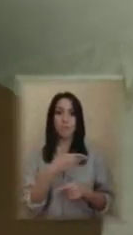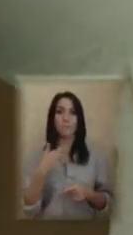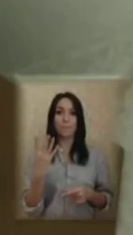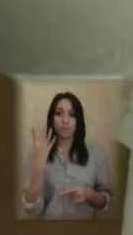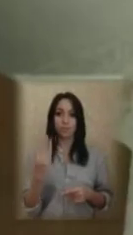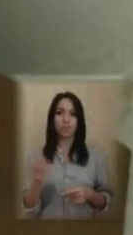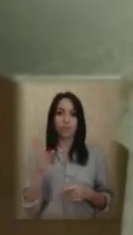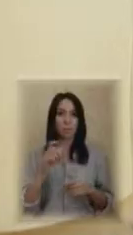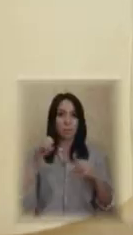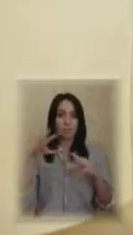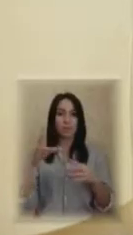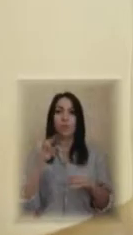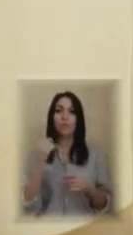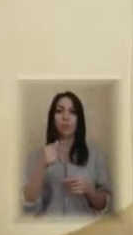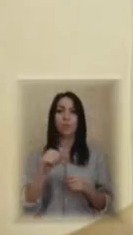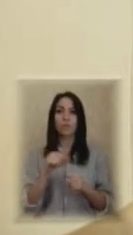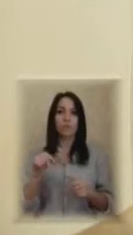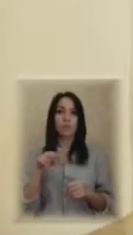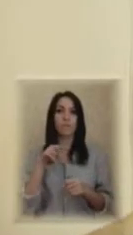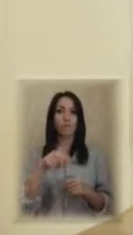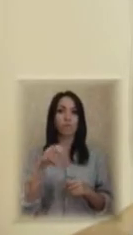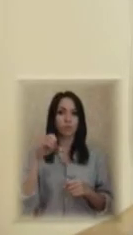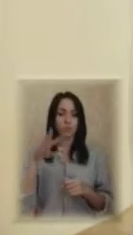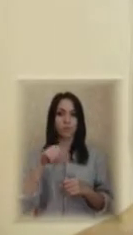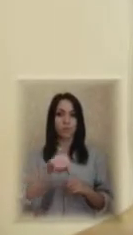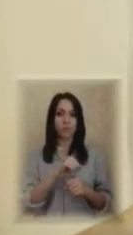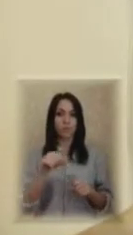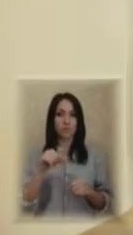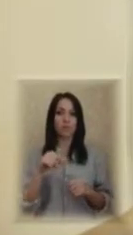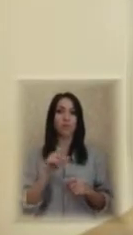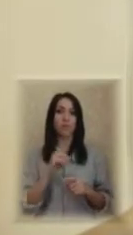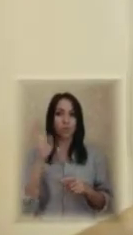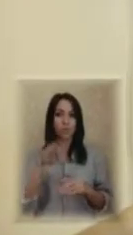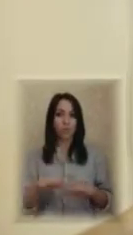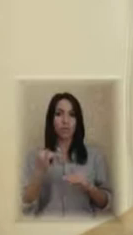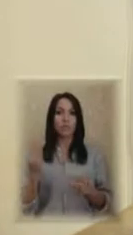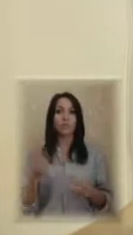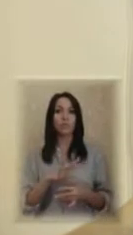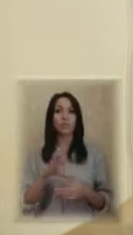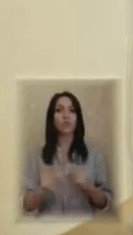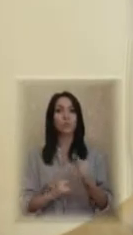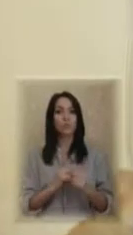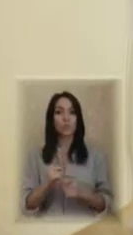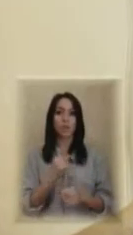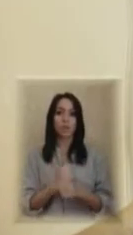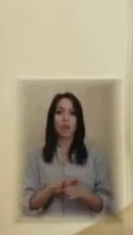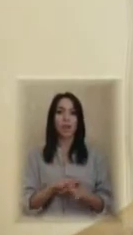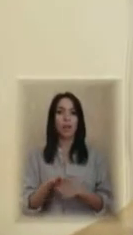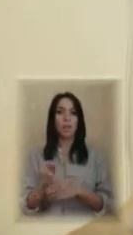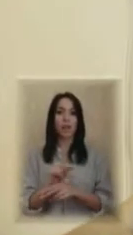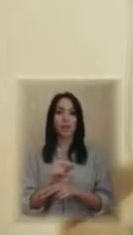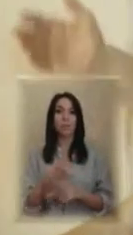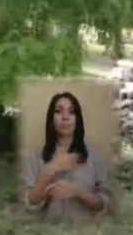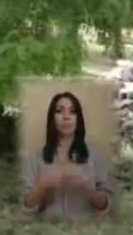розетку не можна включити, бо тут вода лилась потоком. Тепер все треба міняти, робити капітальний ремонт. Ми подали скаргу до